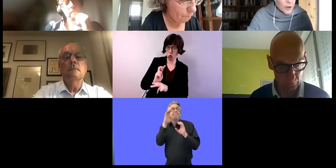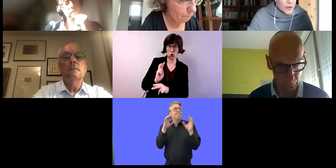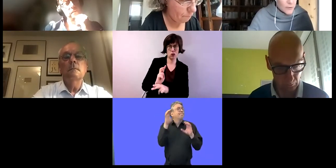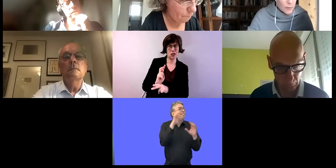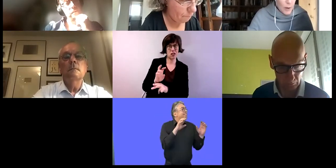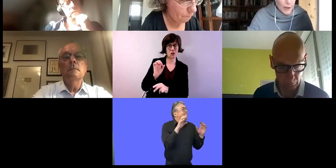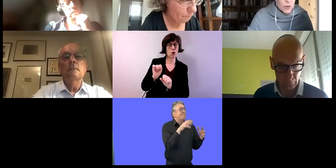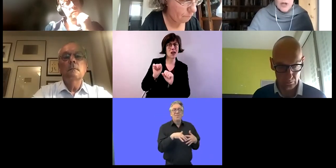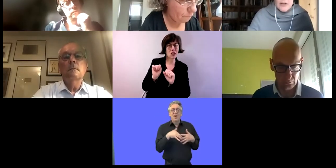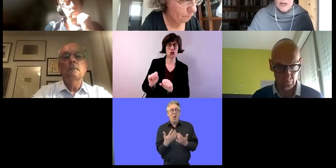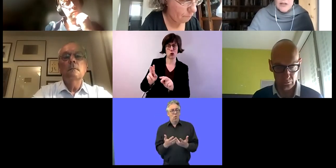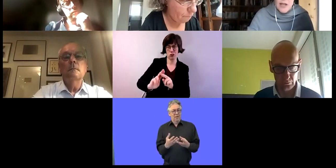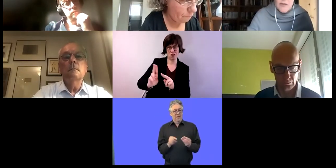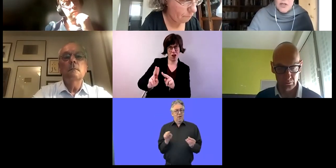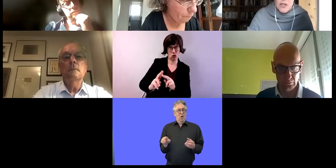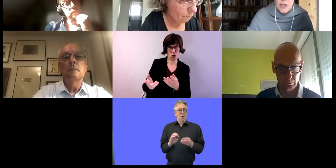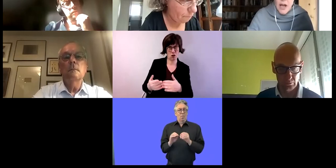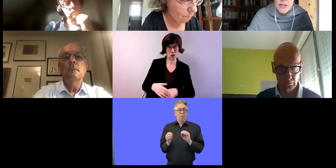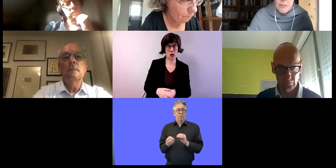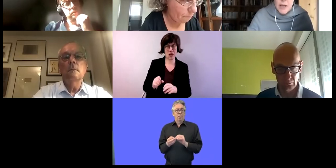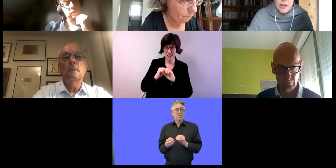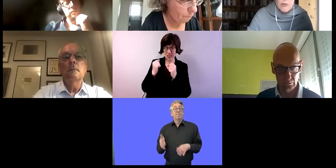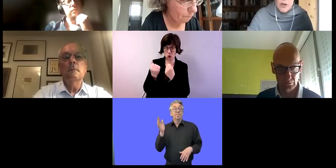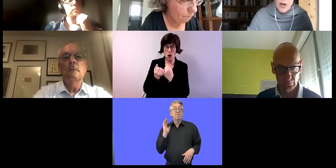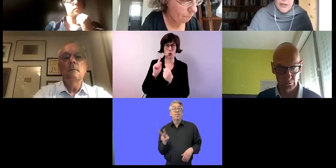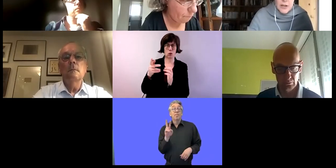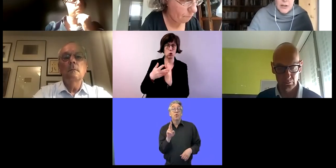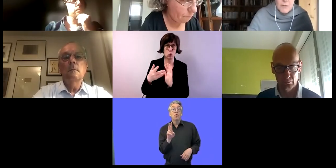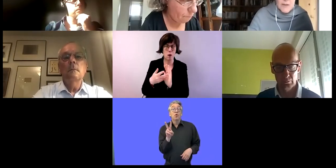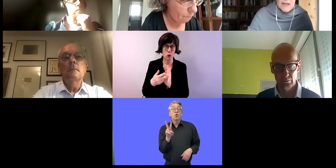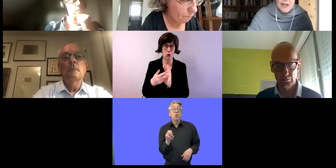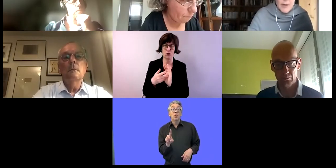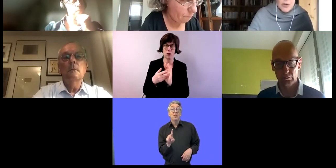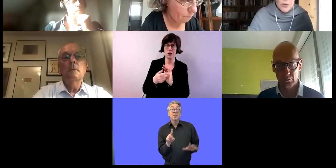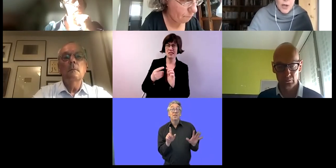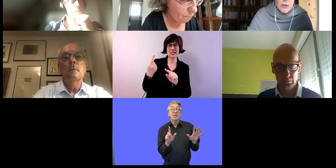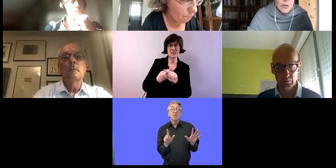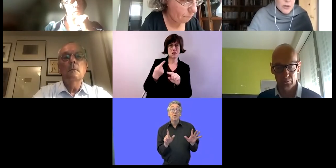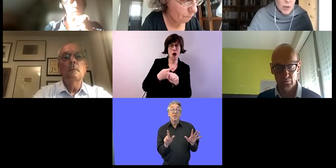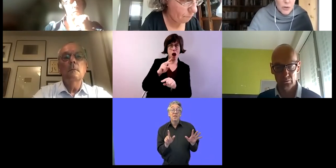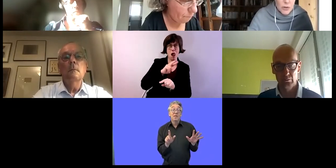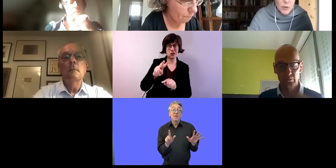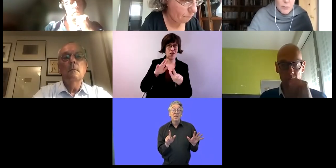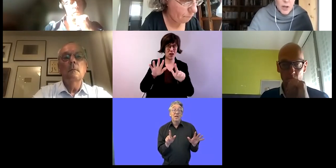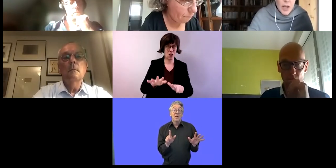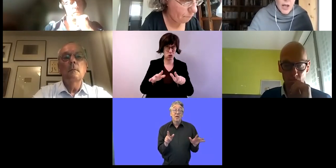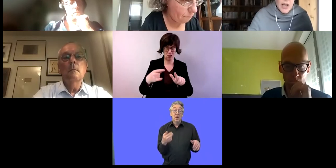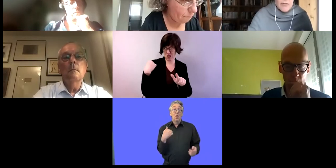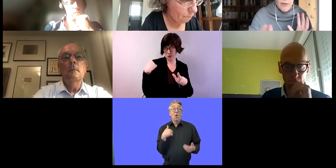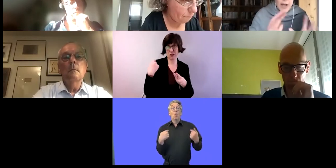geschützten Werkstätten, ihre Situation zu überprüfen. Zahlen aus 2017 zeigen, dass